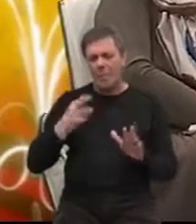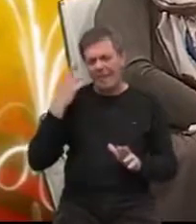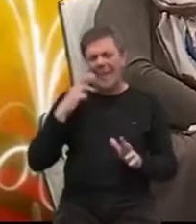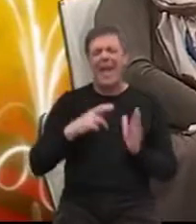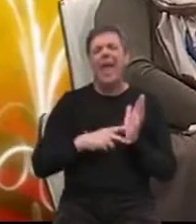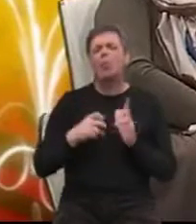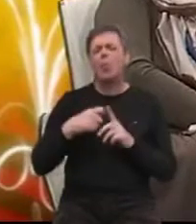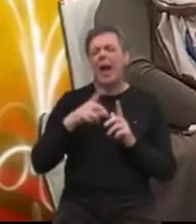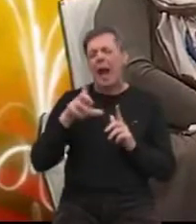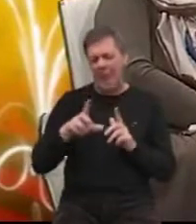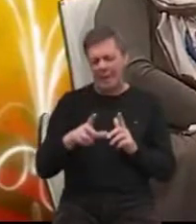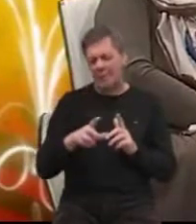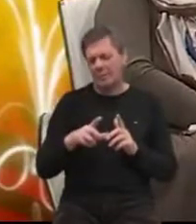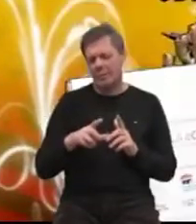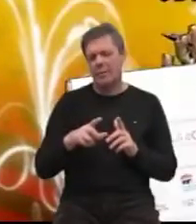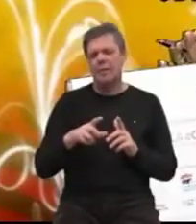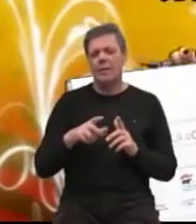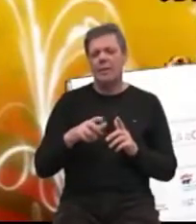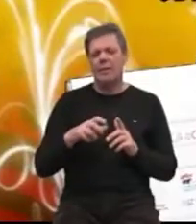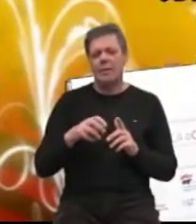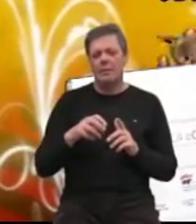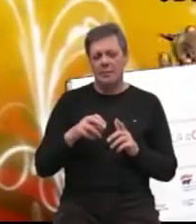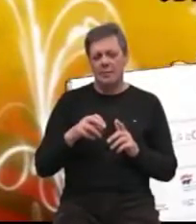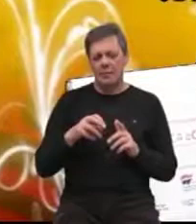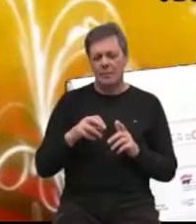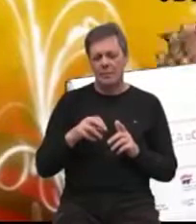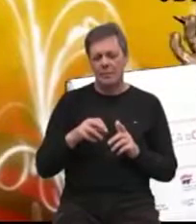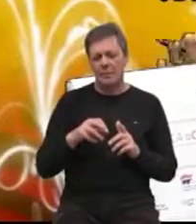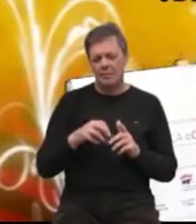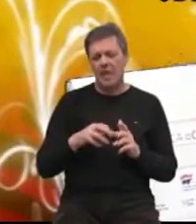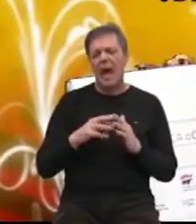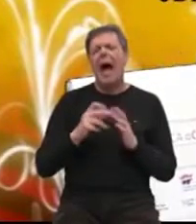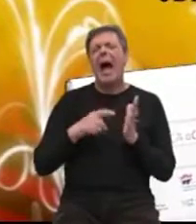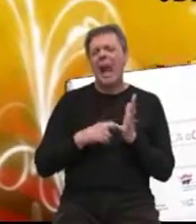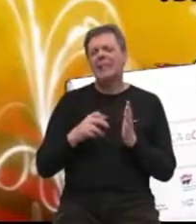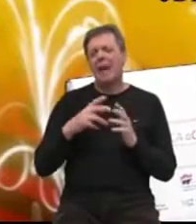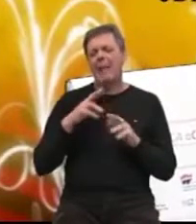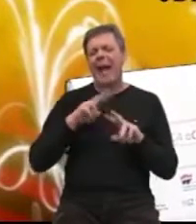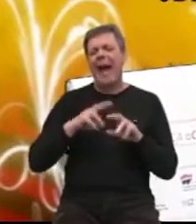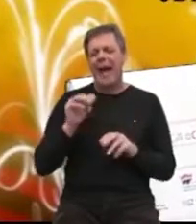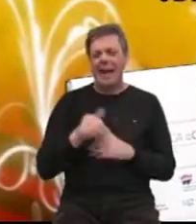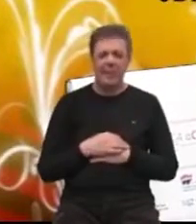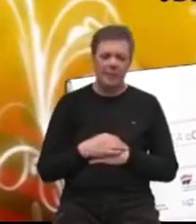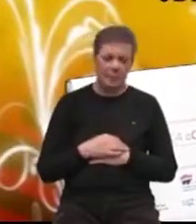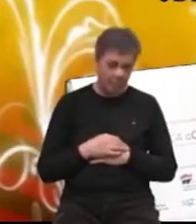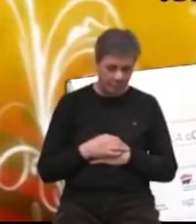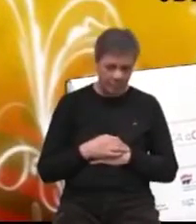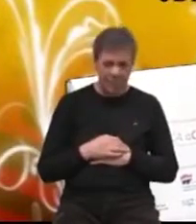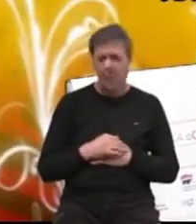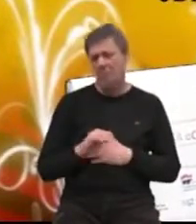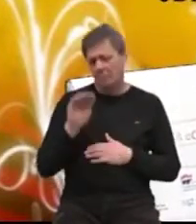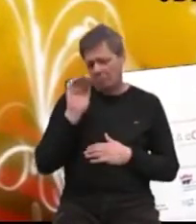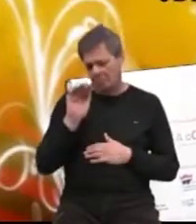.alzheimer.hr. edukal.alzheimer.hr. Da, prijavi se, postoji jedna sitna